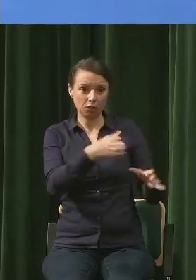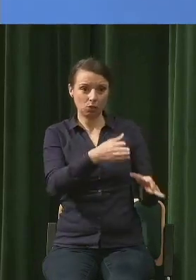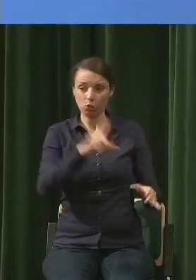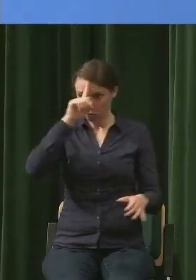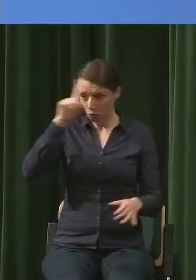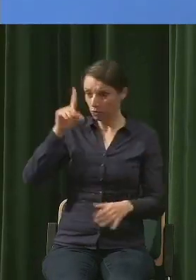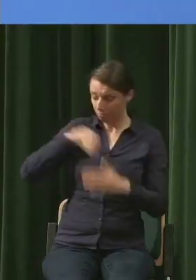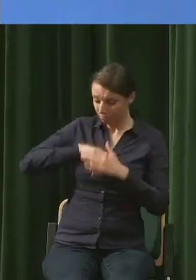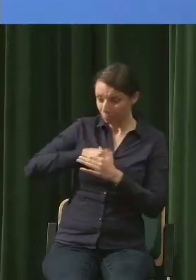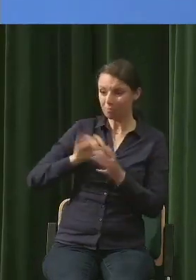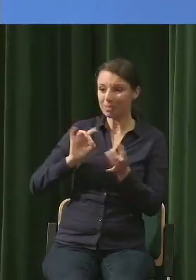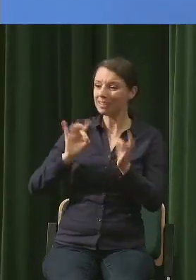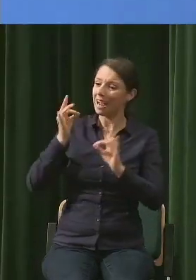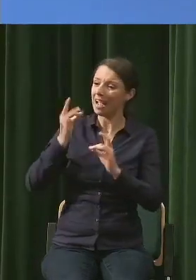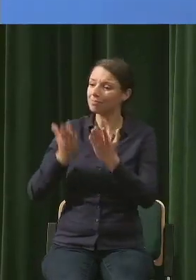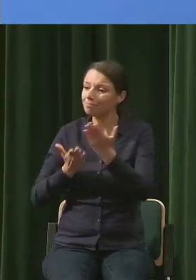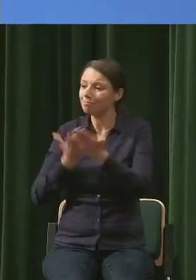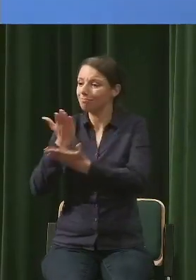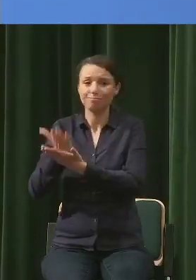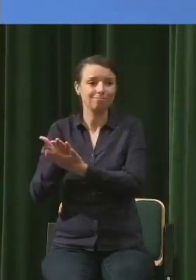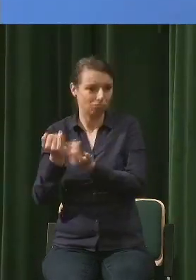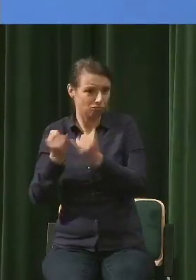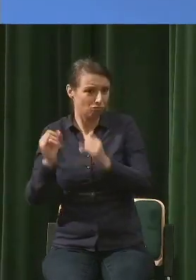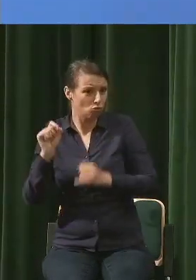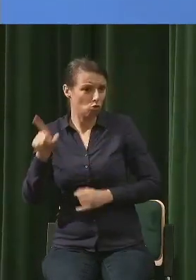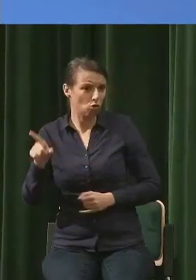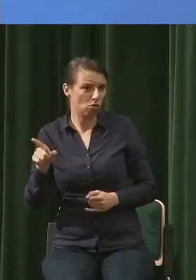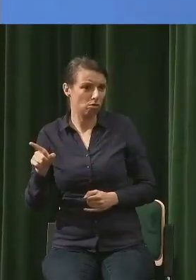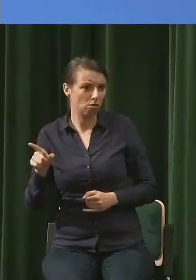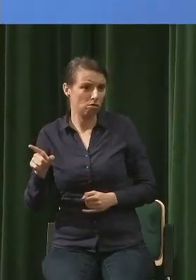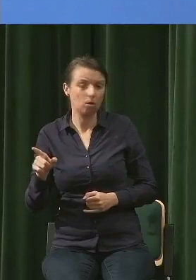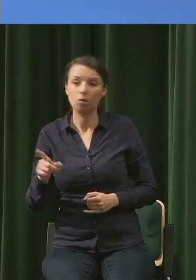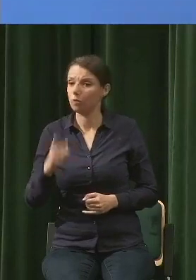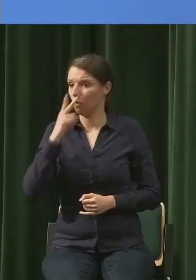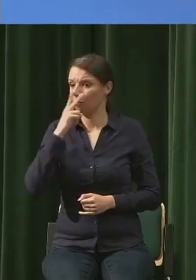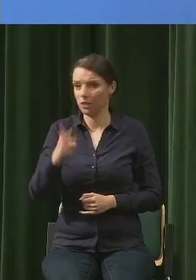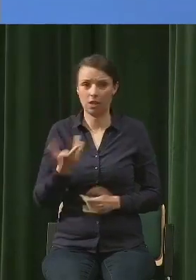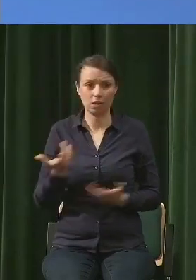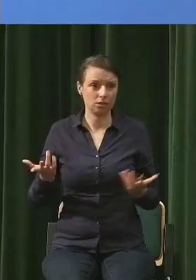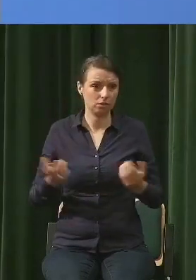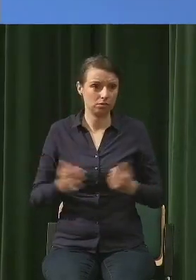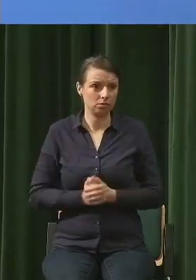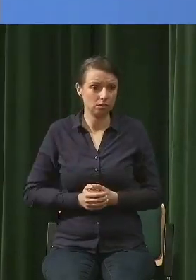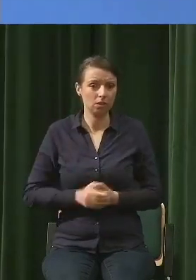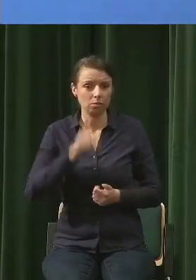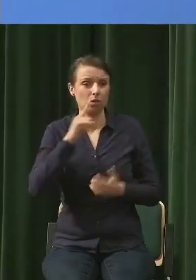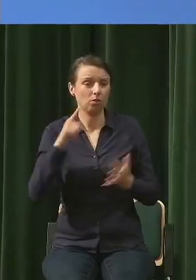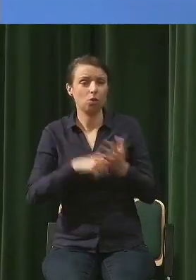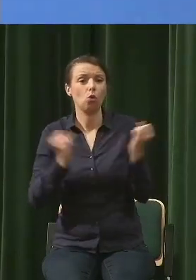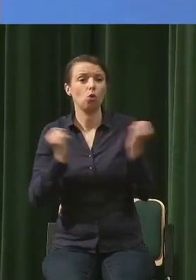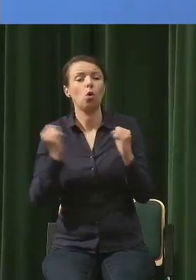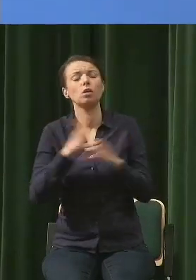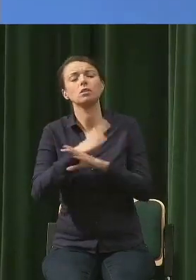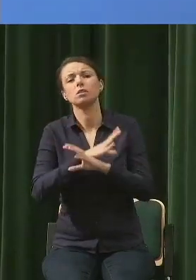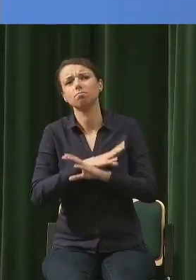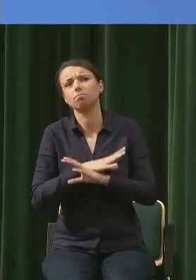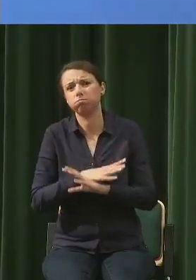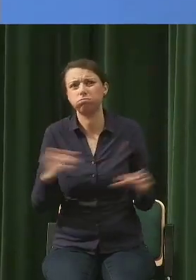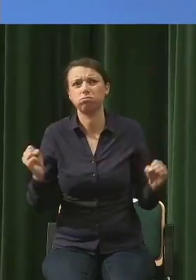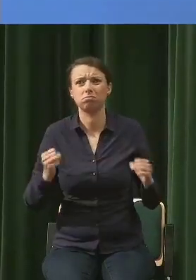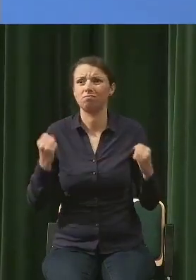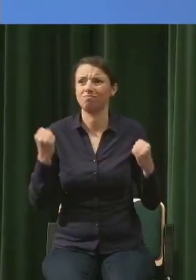że jakby to oczywiście jest pewne dramatyczne dość jakby jest to forma